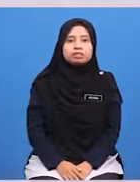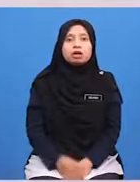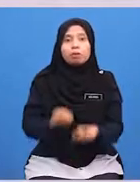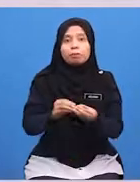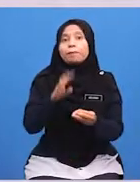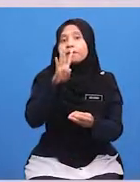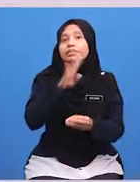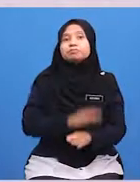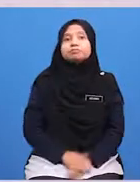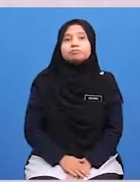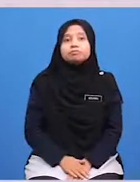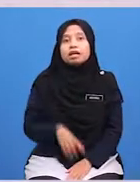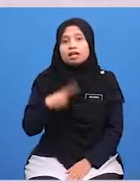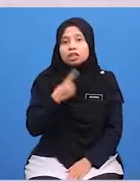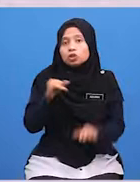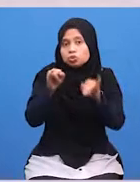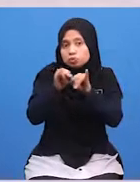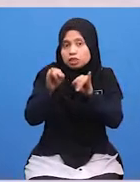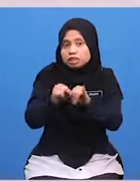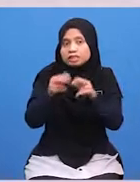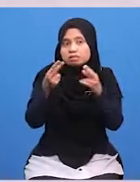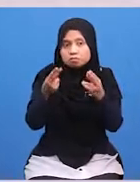Keempat Kita